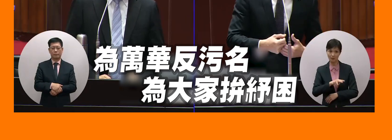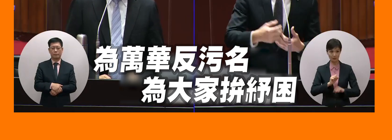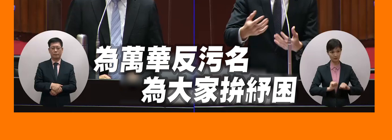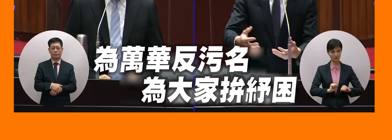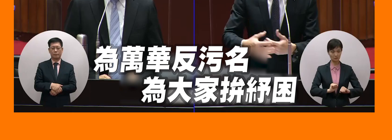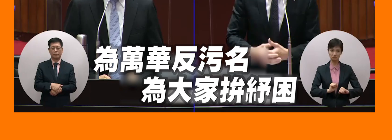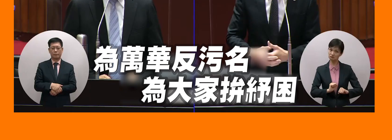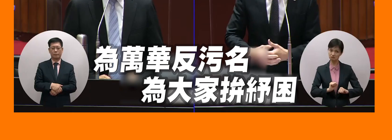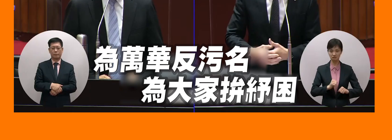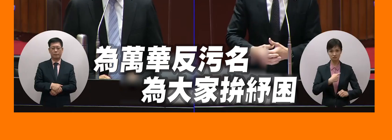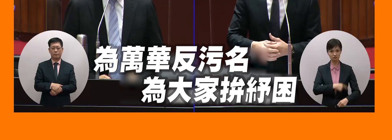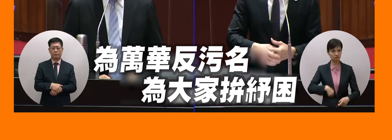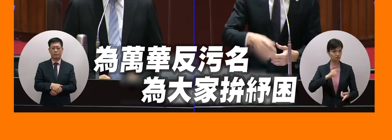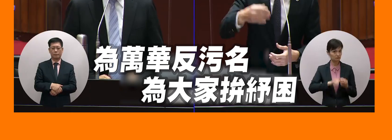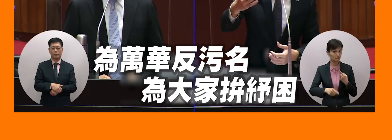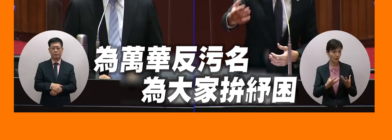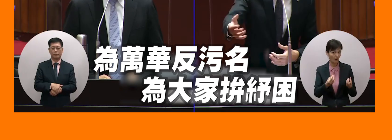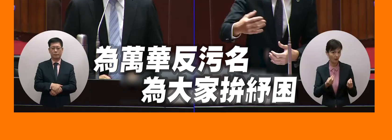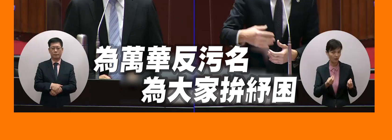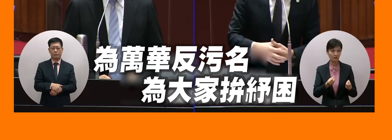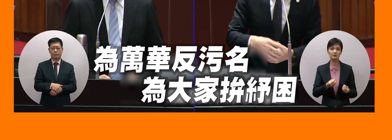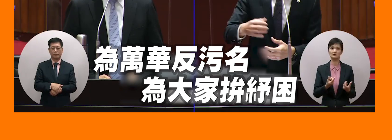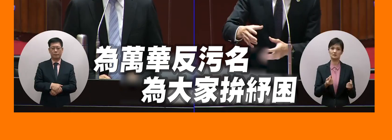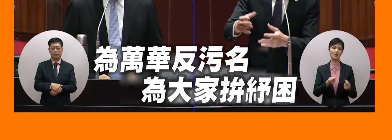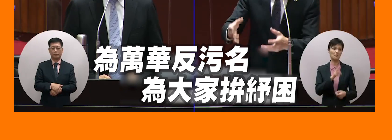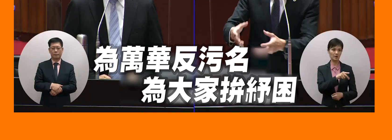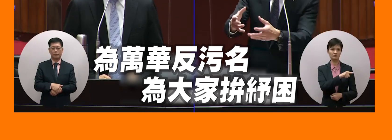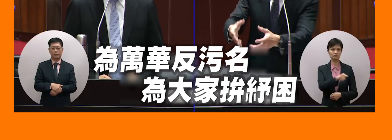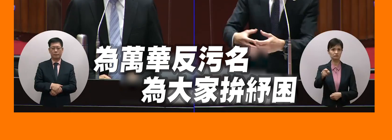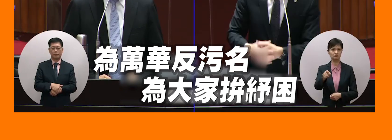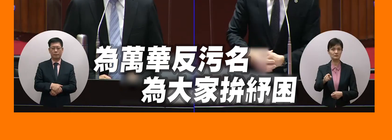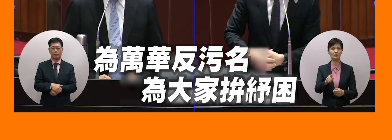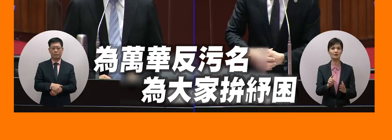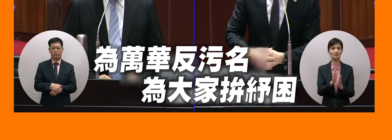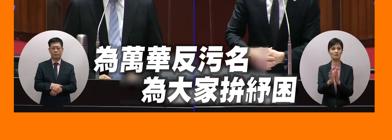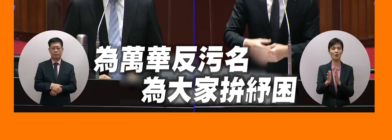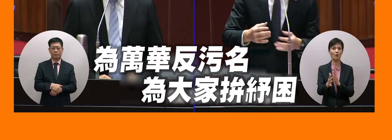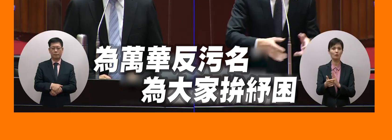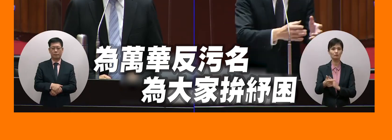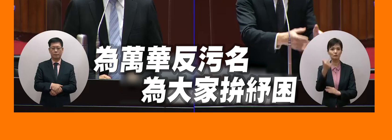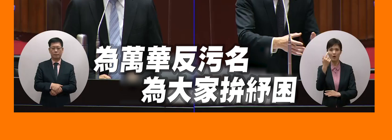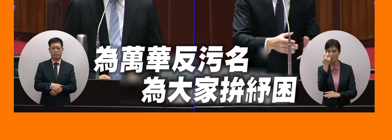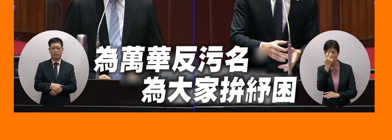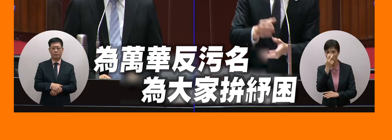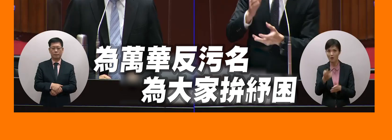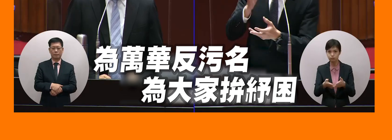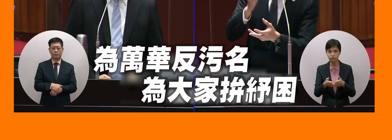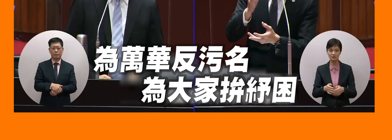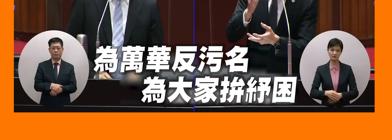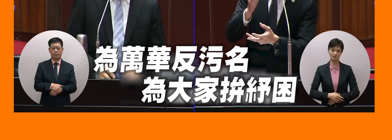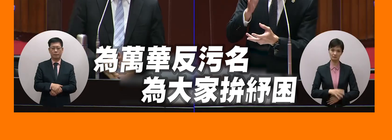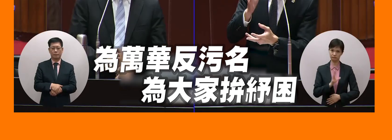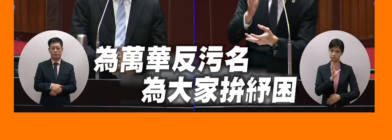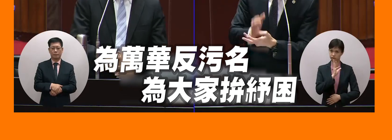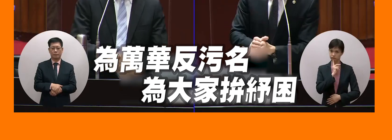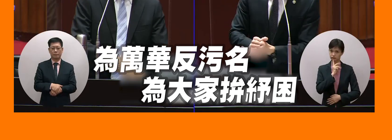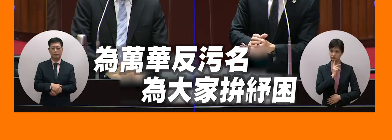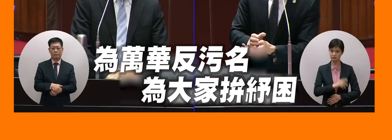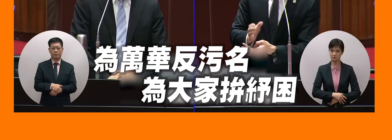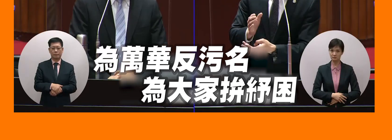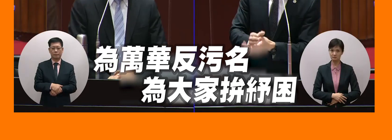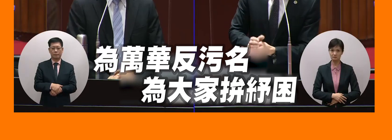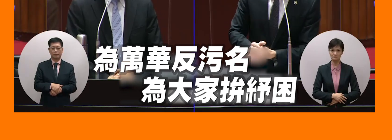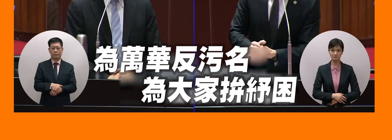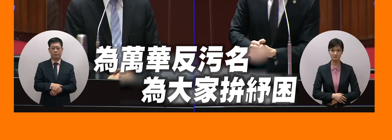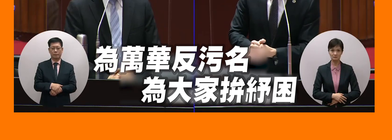健康也沒什麼政策叫他也要去拜託跟大家的群聚快胎去快胎要有接